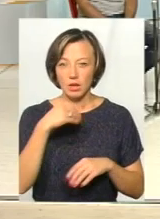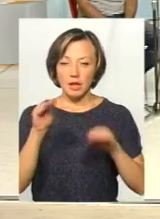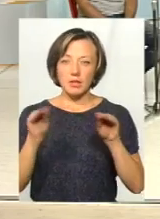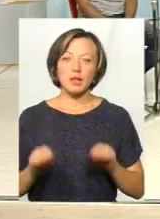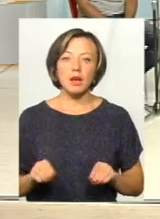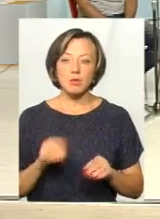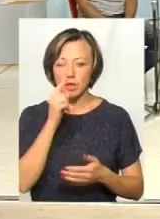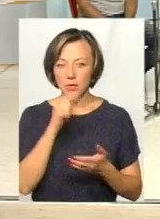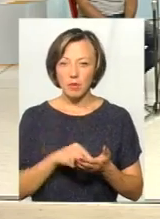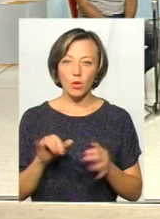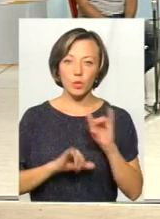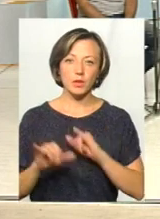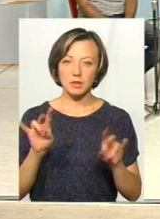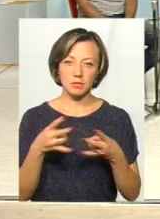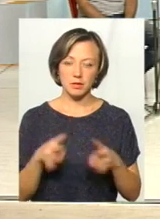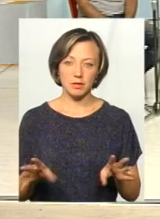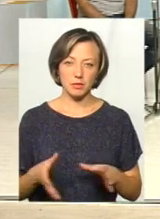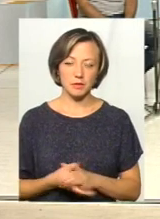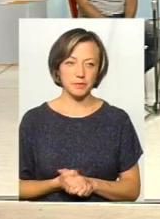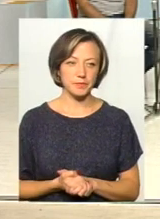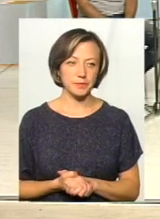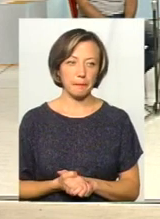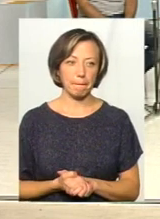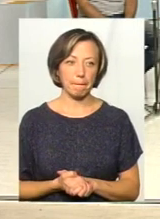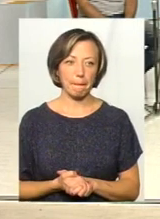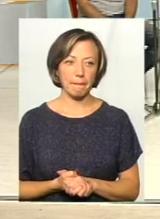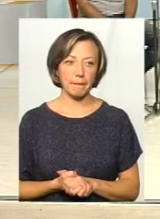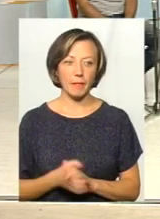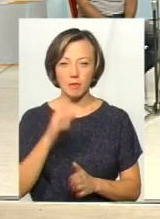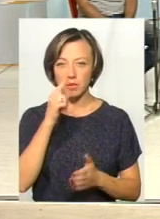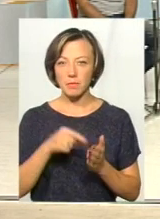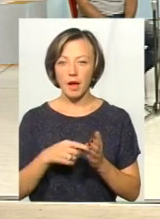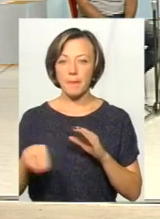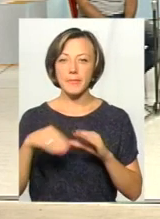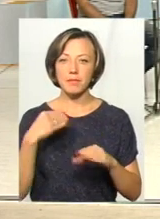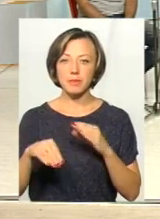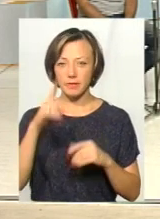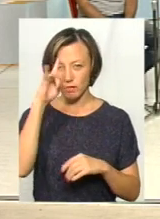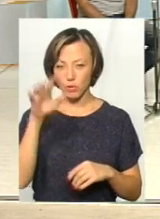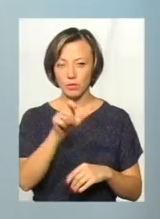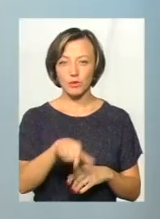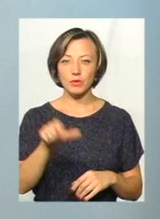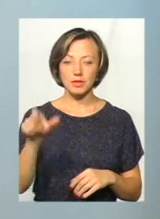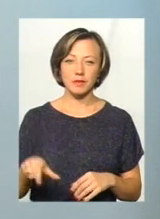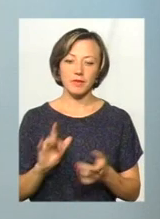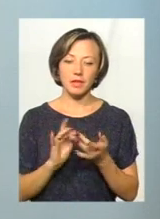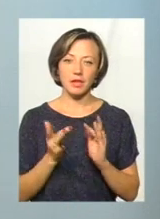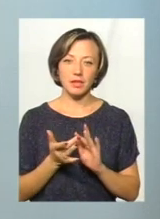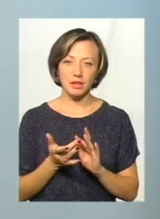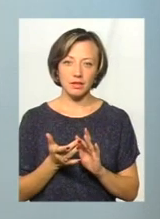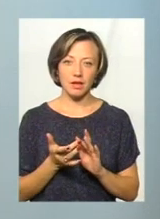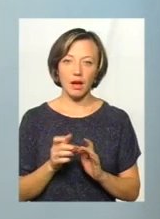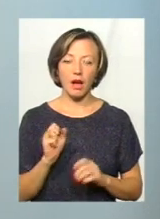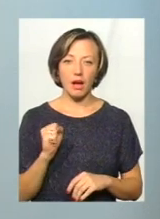дані потрапляють кудись. Навіть буває, що потрапляє переписка досить відомих осіб в мережу інтернет,